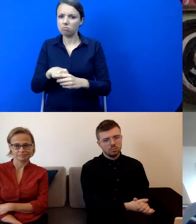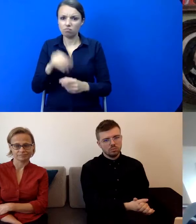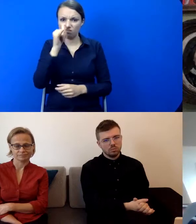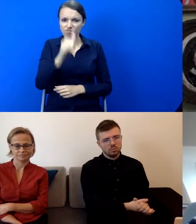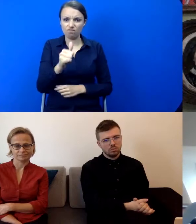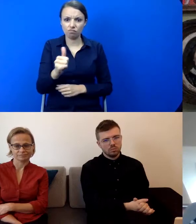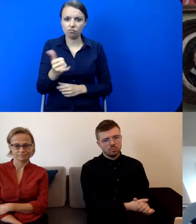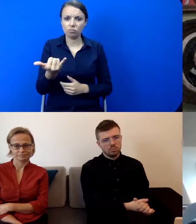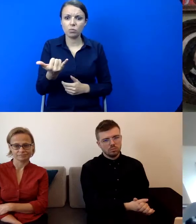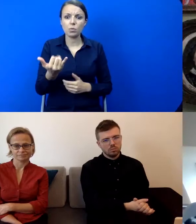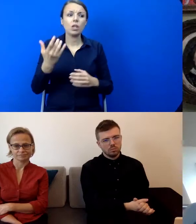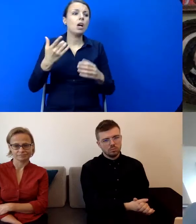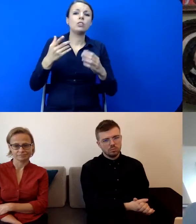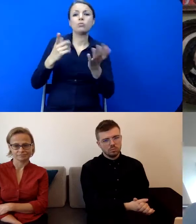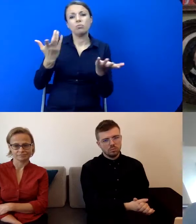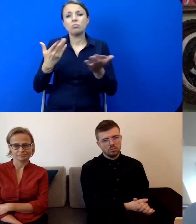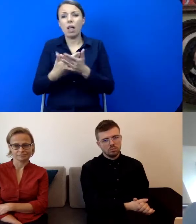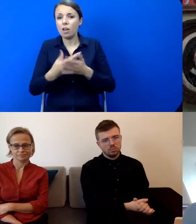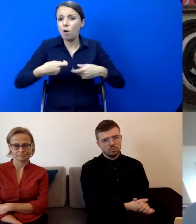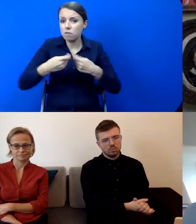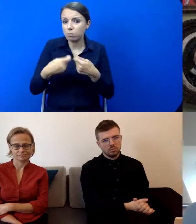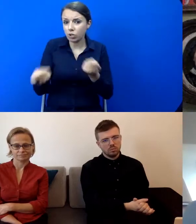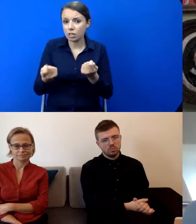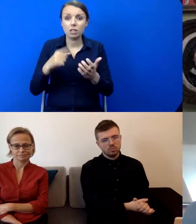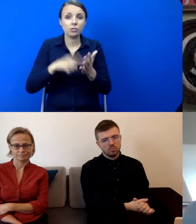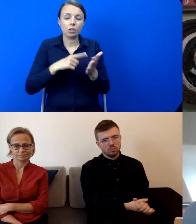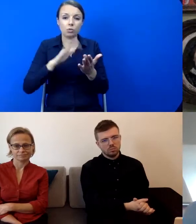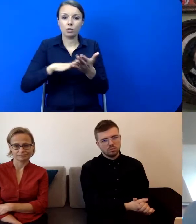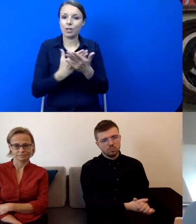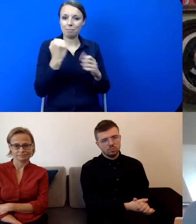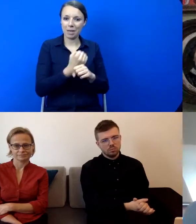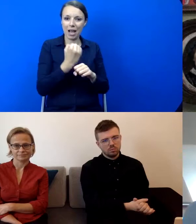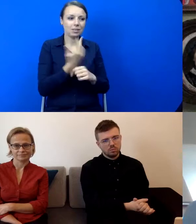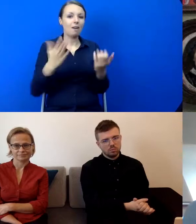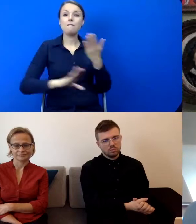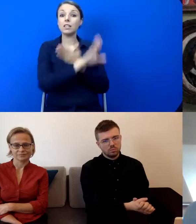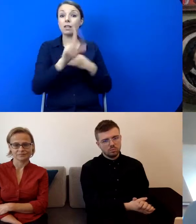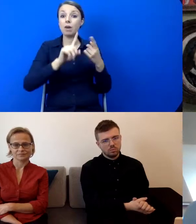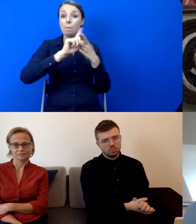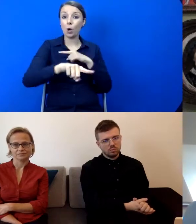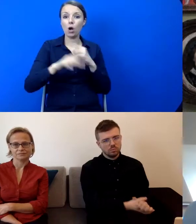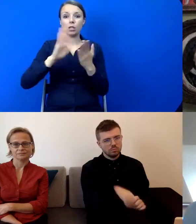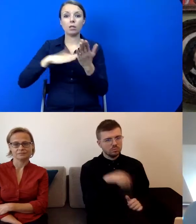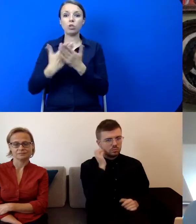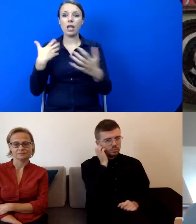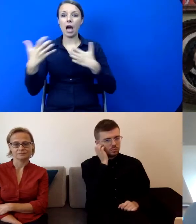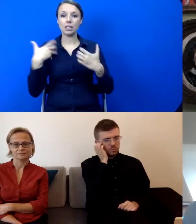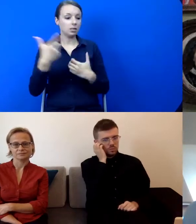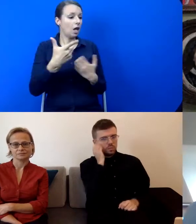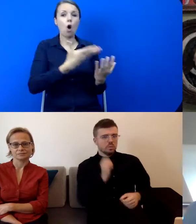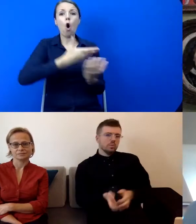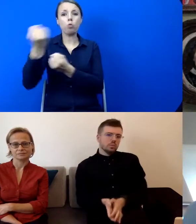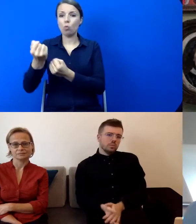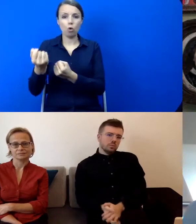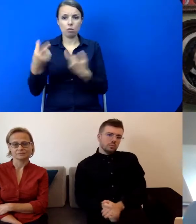Były pracami często, które pozostawały gdzieś tam po jakichś wystawach, nie odebrane na przykład przez artystów. Bądź